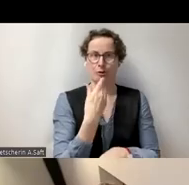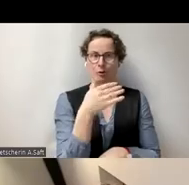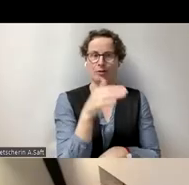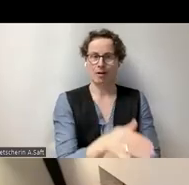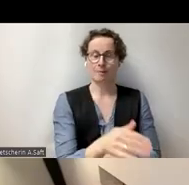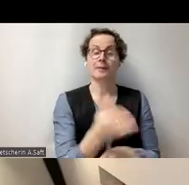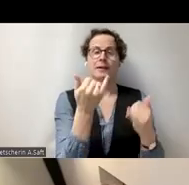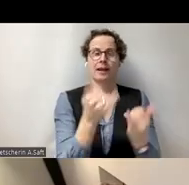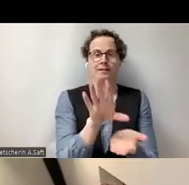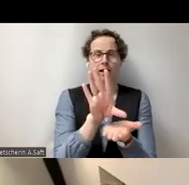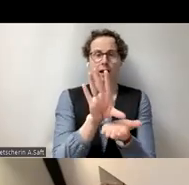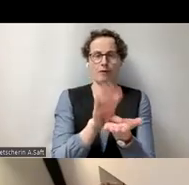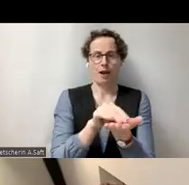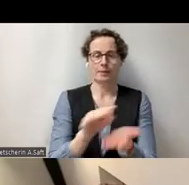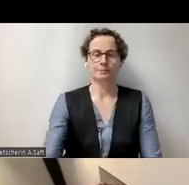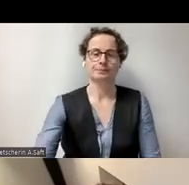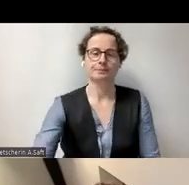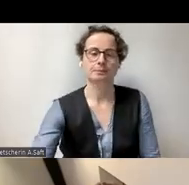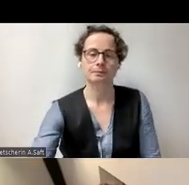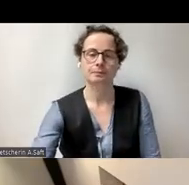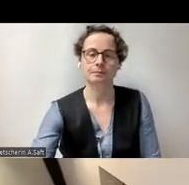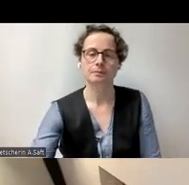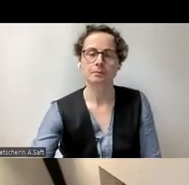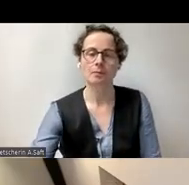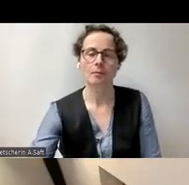und ganz offiziell beginnen.